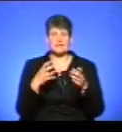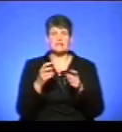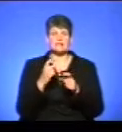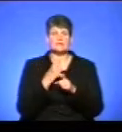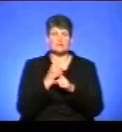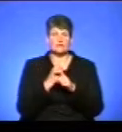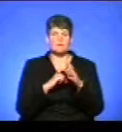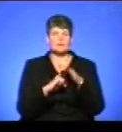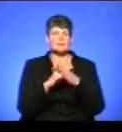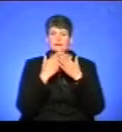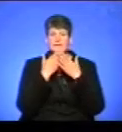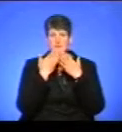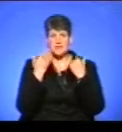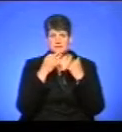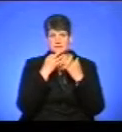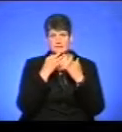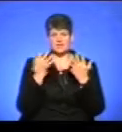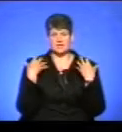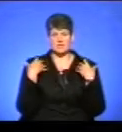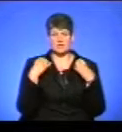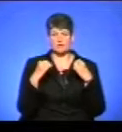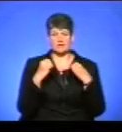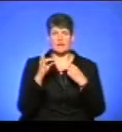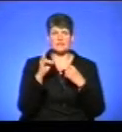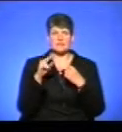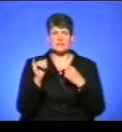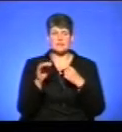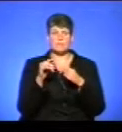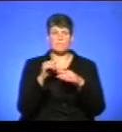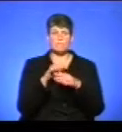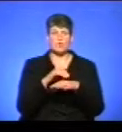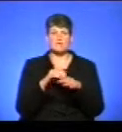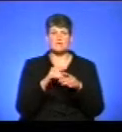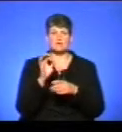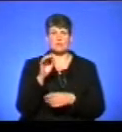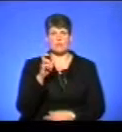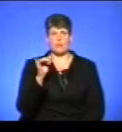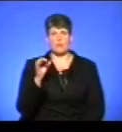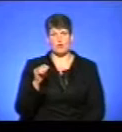немає, підтвердив начальник управління Нацполіції в Тернопільській області Олександр Богомол.